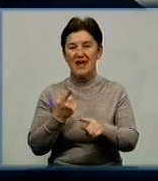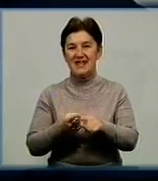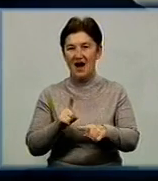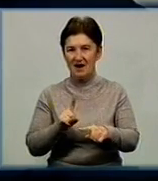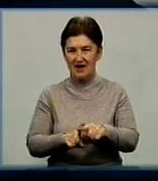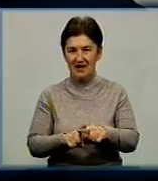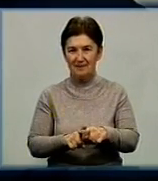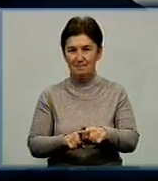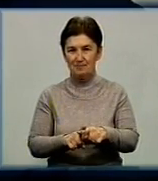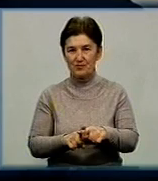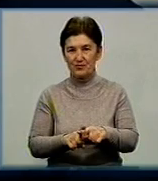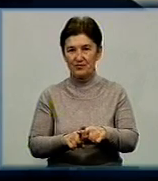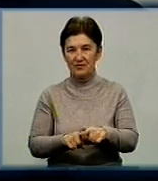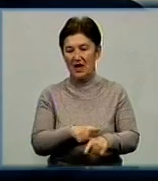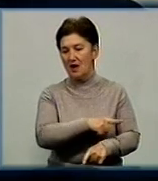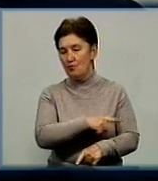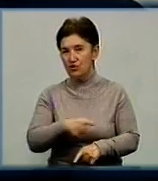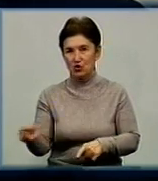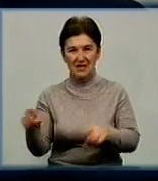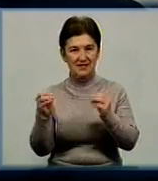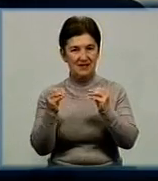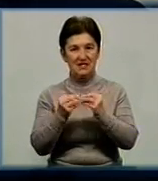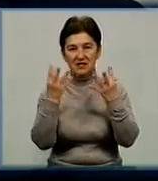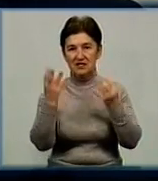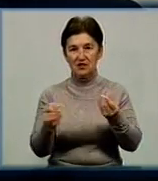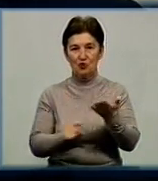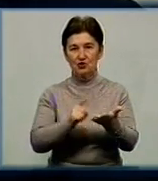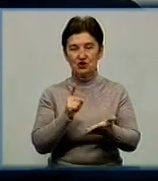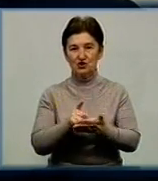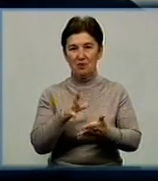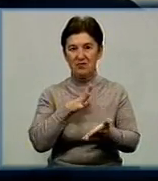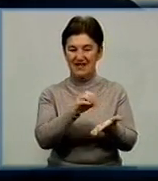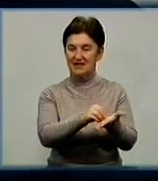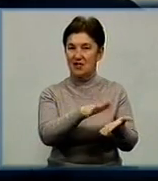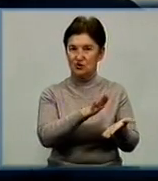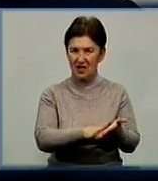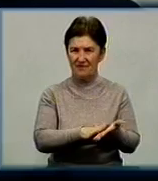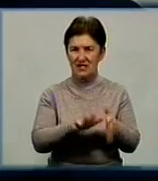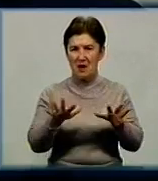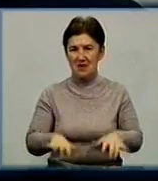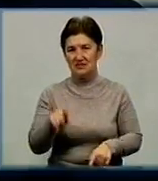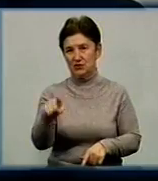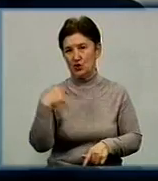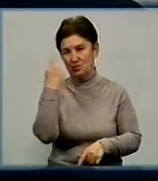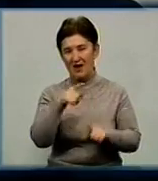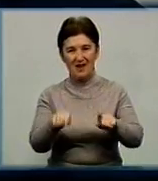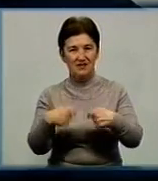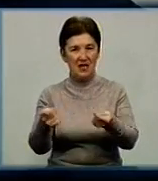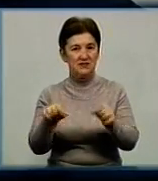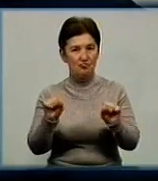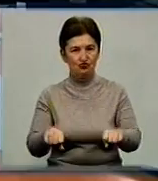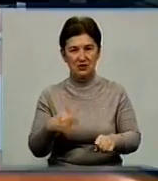протягом 10 днів повинна бути зареєструвати місце перебування цієї особи. Це дасть можливість нам